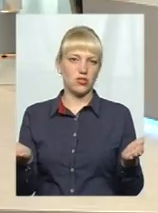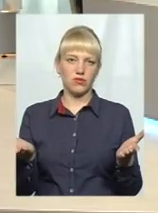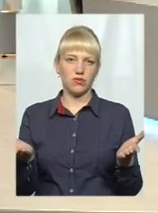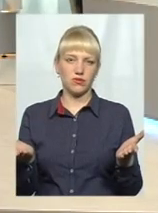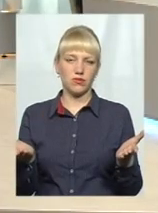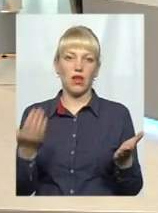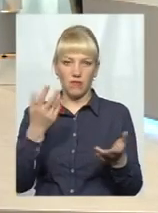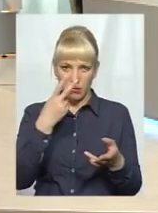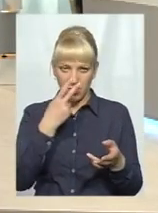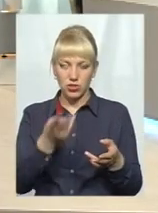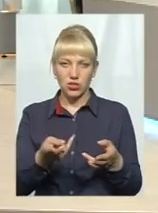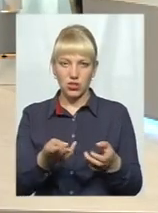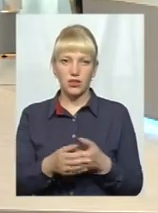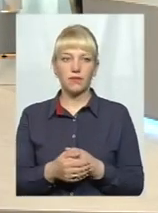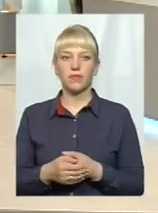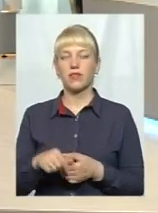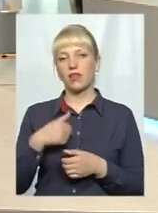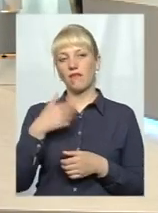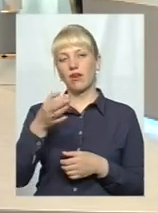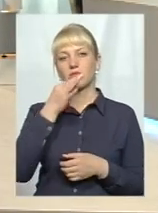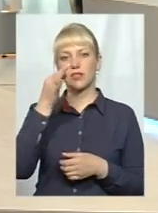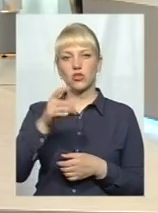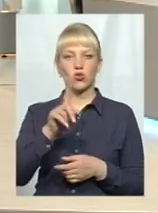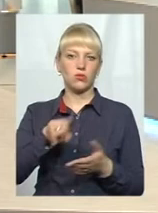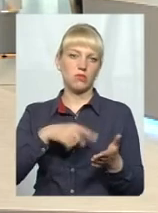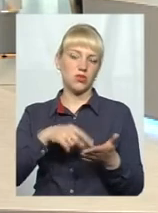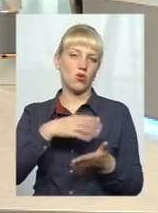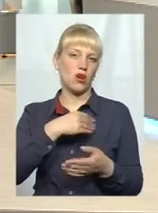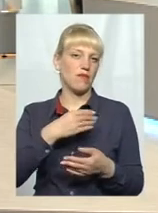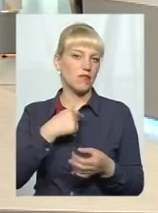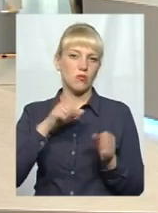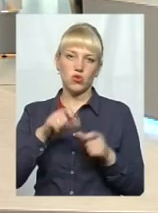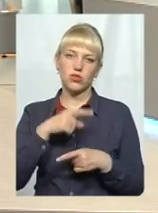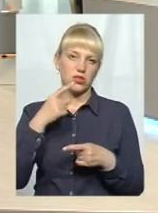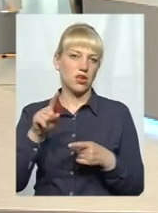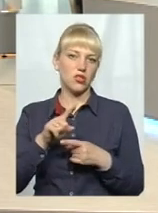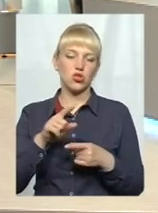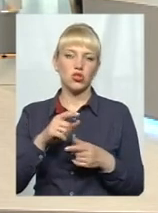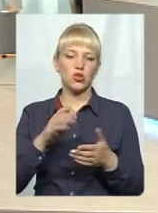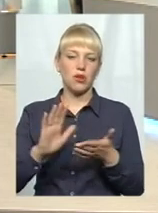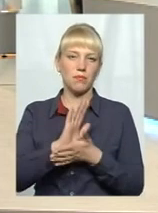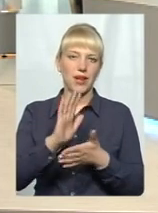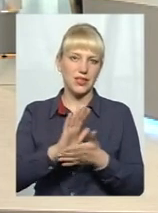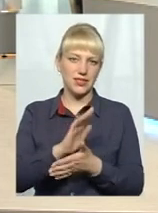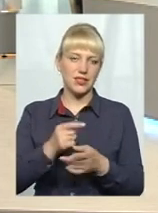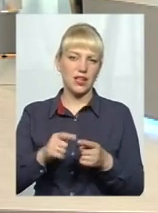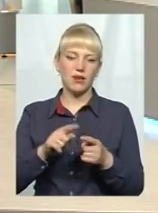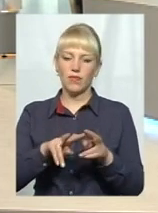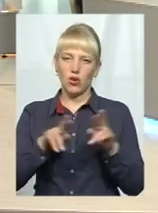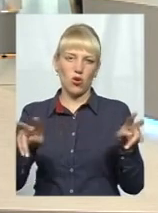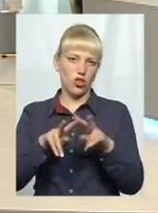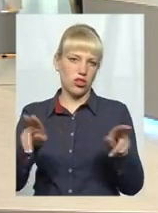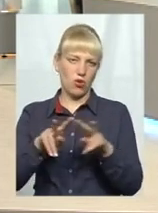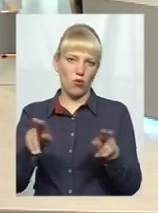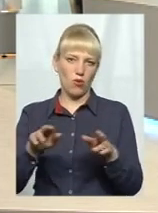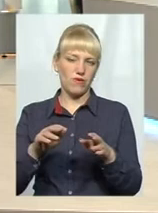Ви десь бачили в Україні? Я вам скажу, наприклад, якщо брати місто Львів, ми можемо сказати, що кіоски з пресою, там є багато однакових типів, які